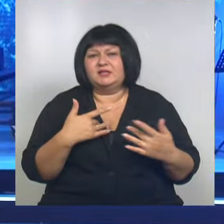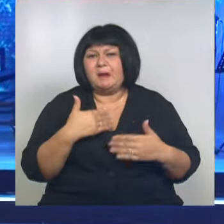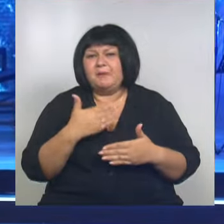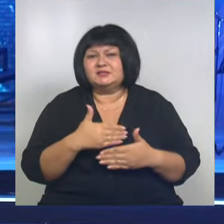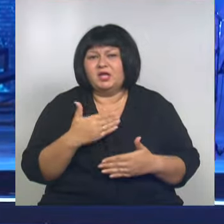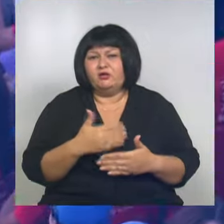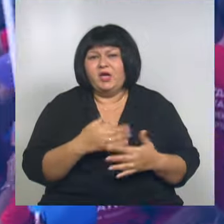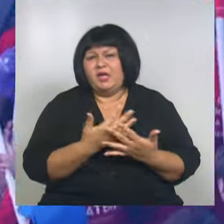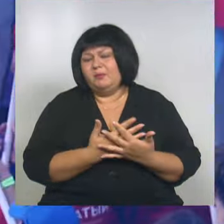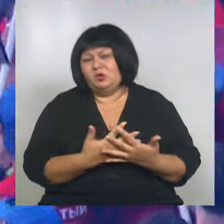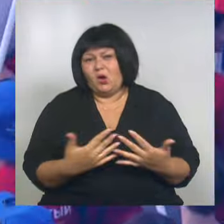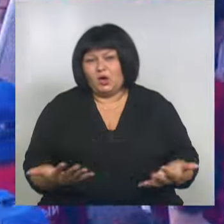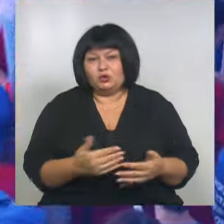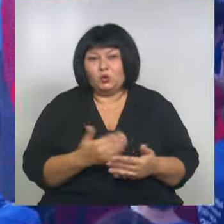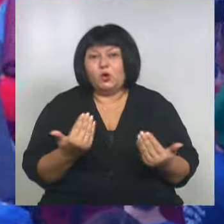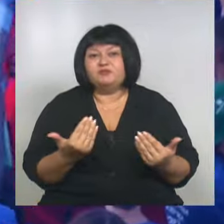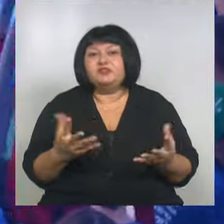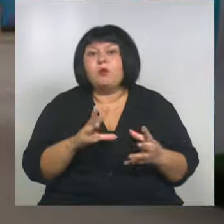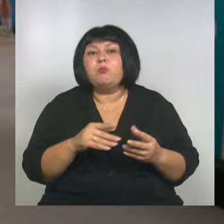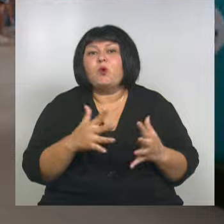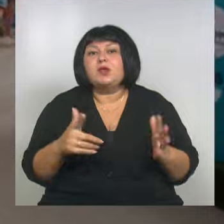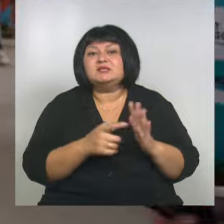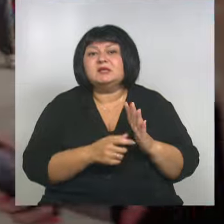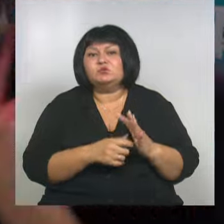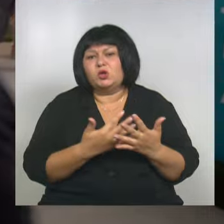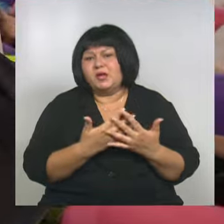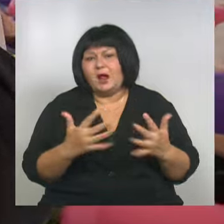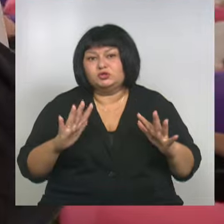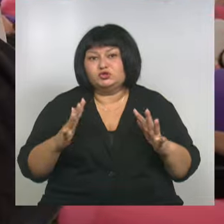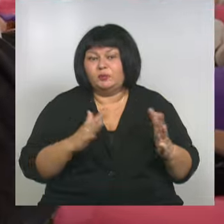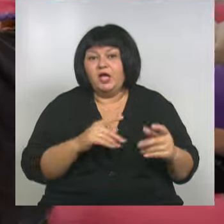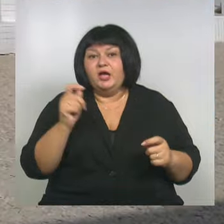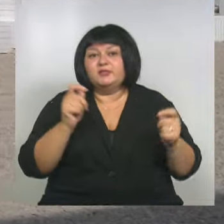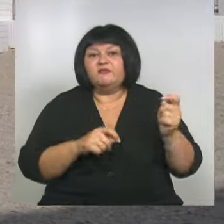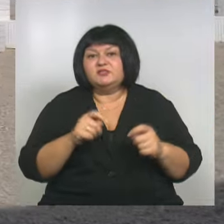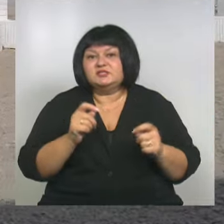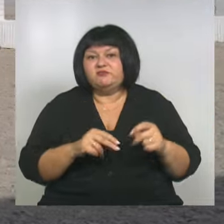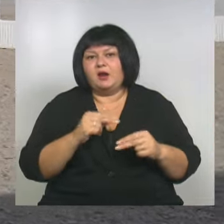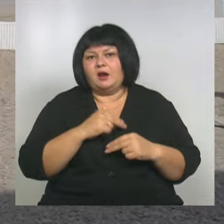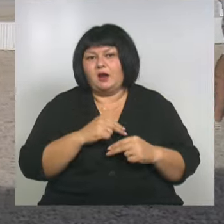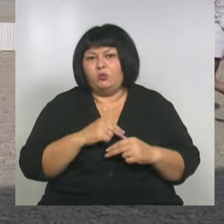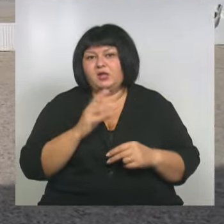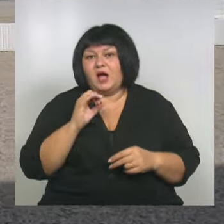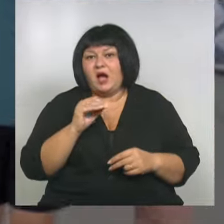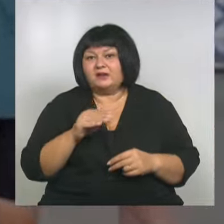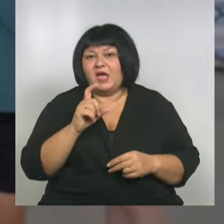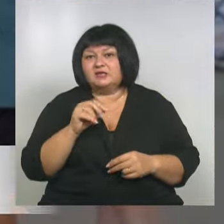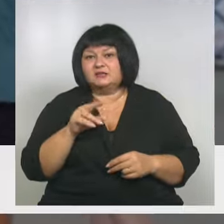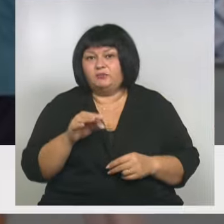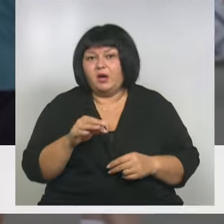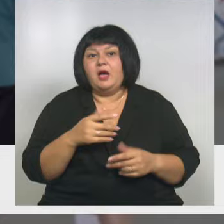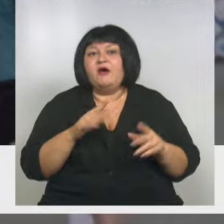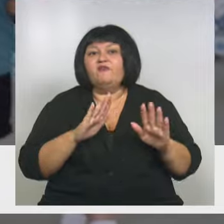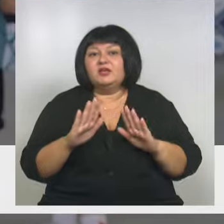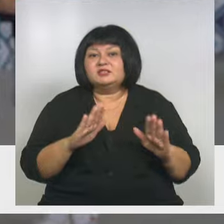постановки и многое другое. Всего более 700 разных событий. На фестивале традиционно работала арт-экспо. Выставка, где